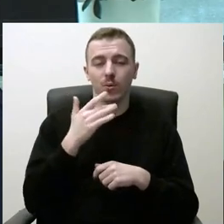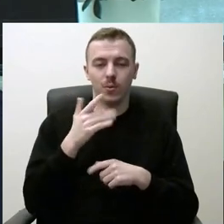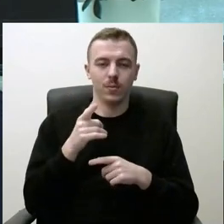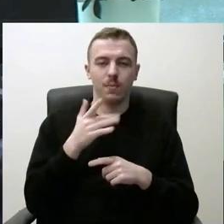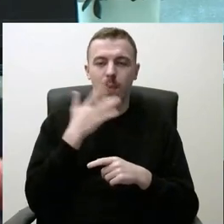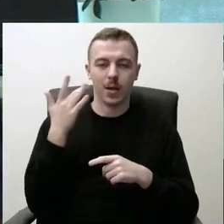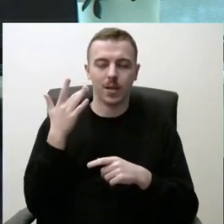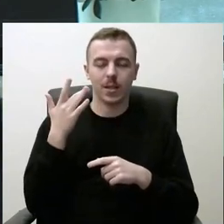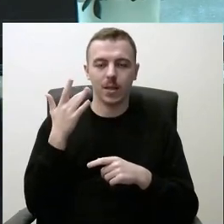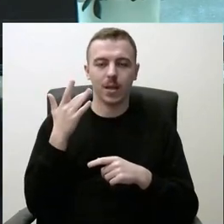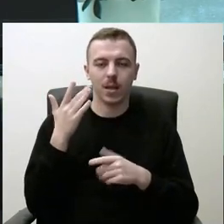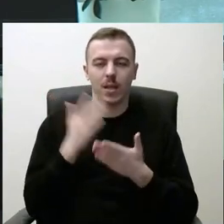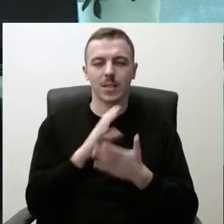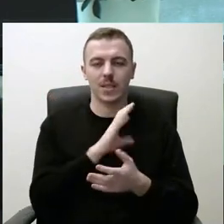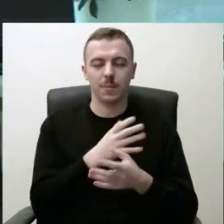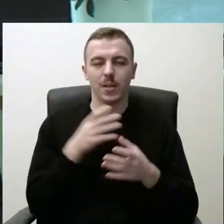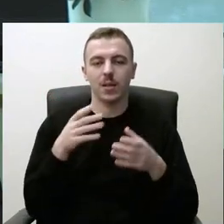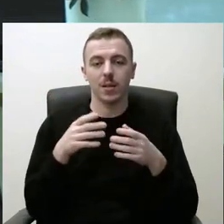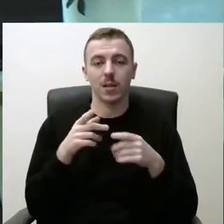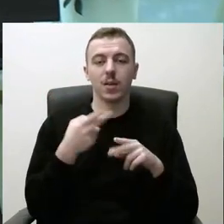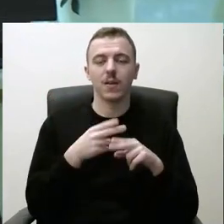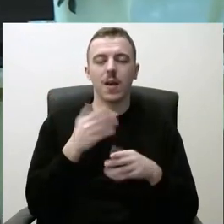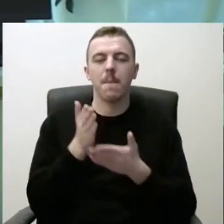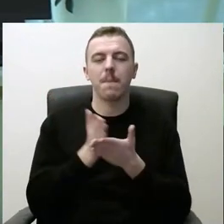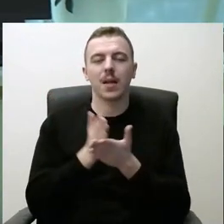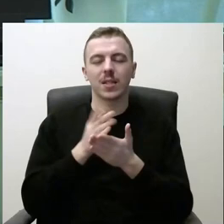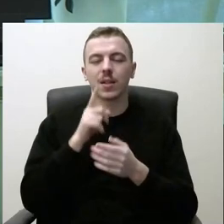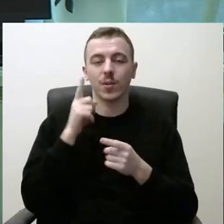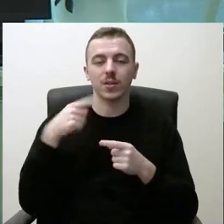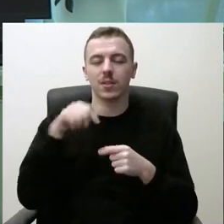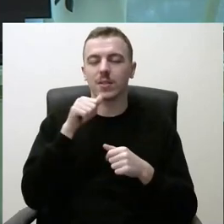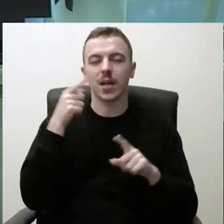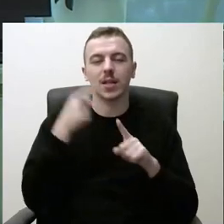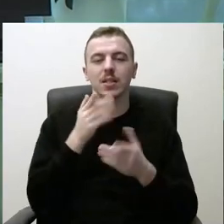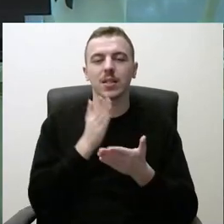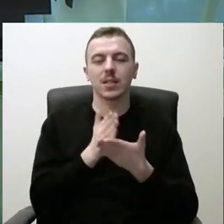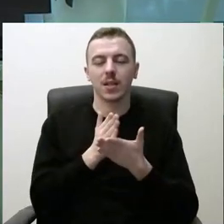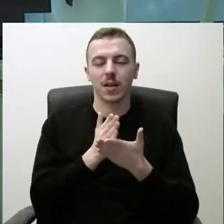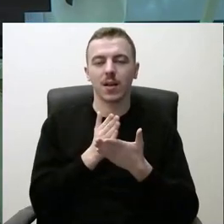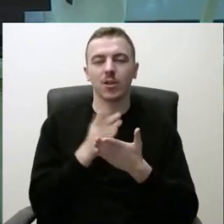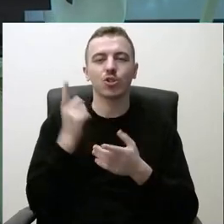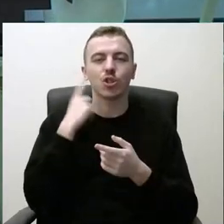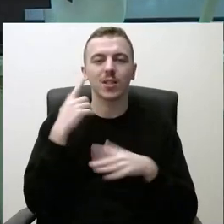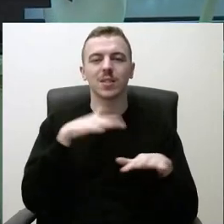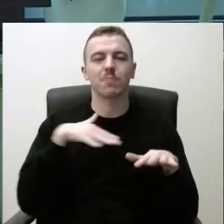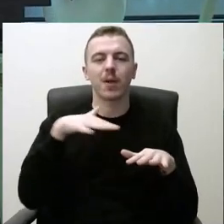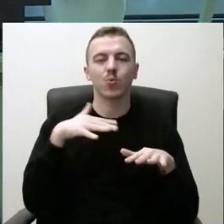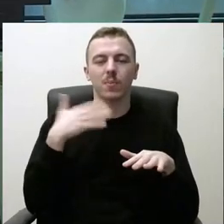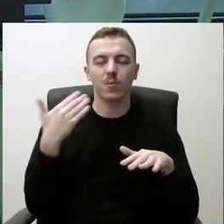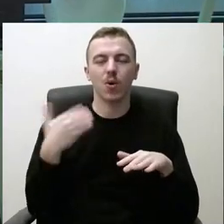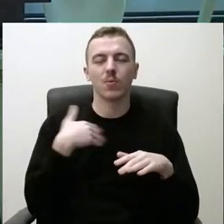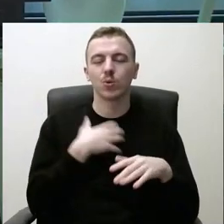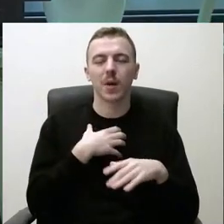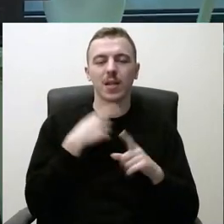ir siekis visą laiką yra išgirsti bendruomenės, ir mūsų vienas iš